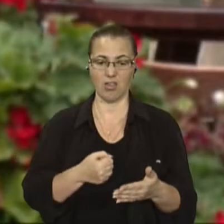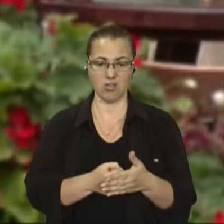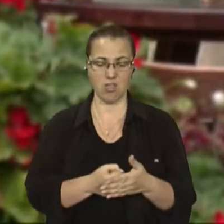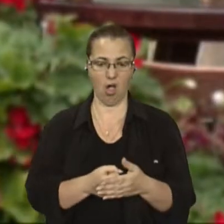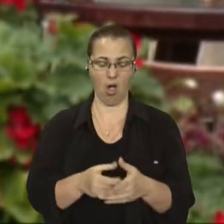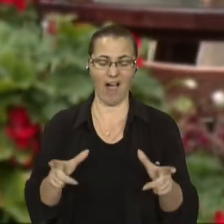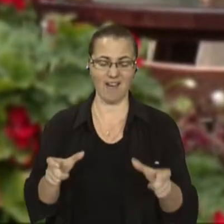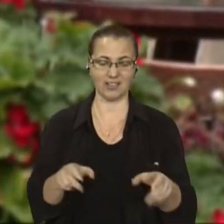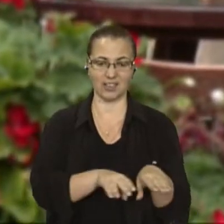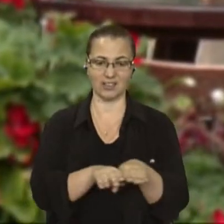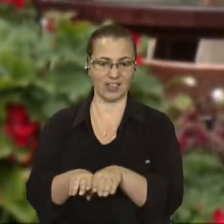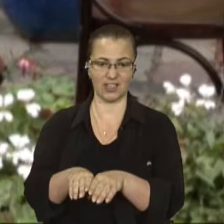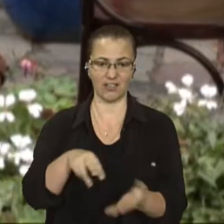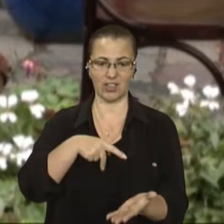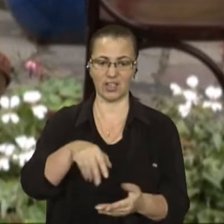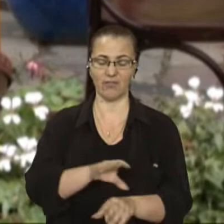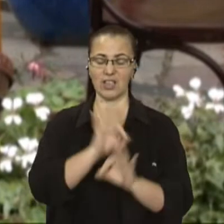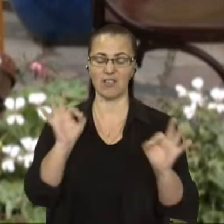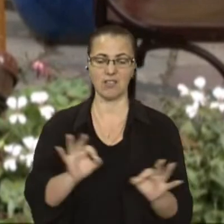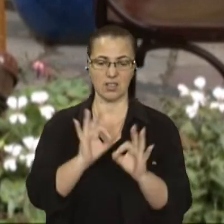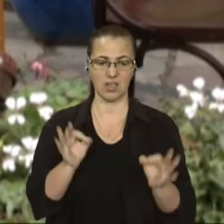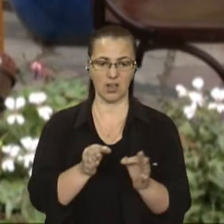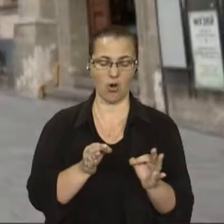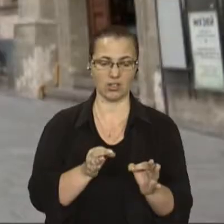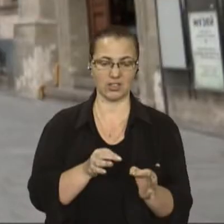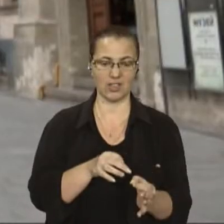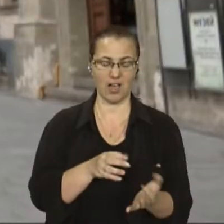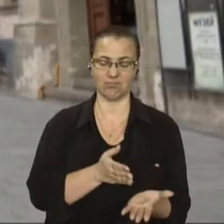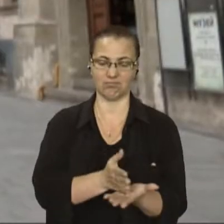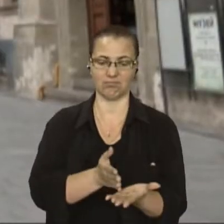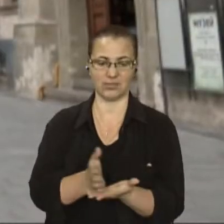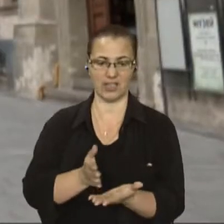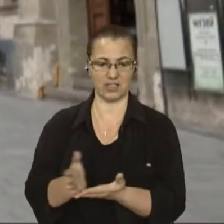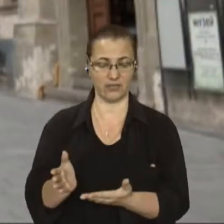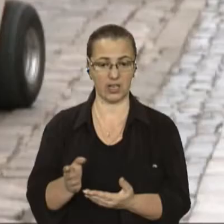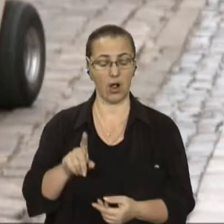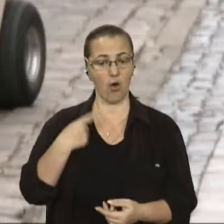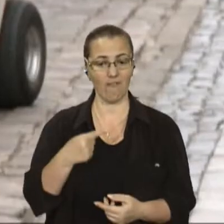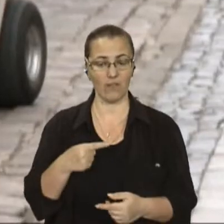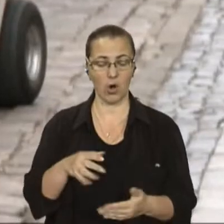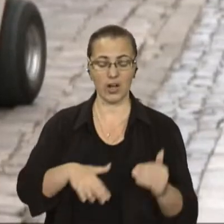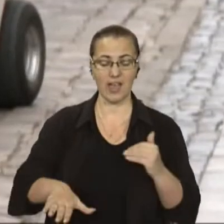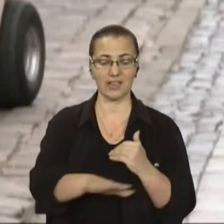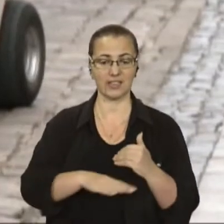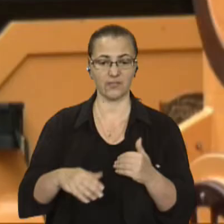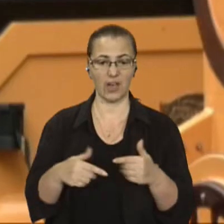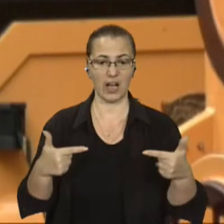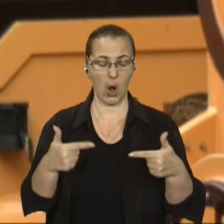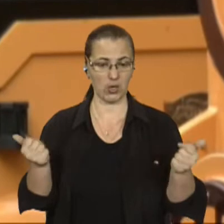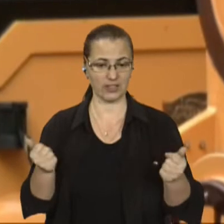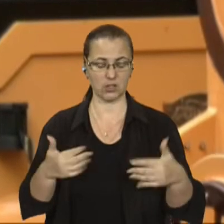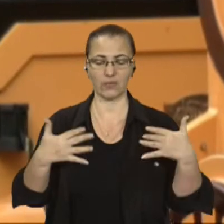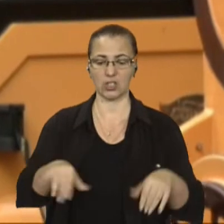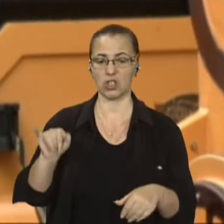сфер, що має стосунок до туризму. Менеджер ресторанної мережі у Львові Андрій Худок каже, сфера гостинності цього року втрачала і